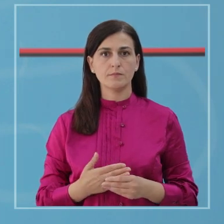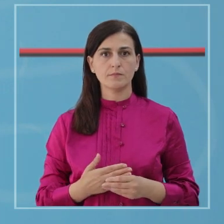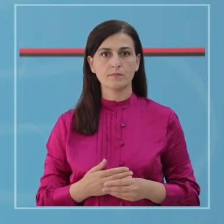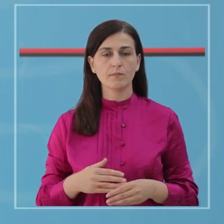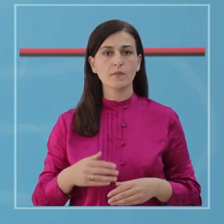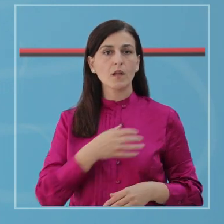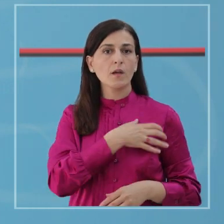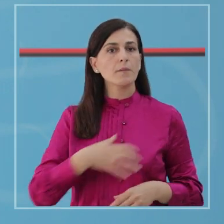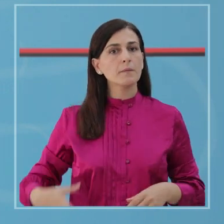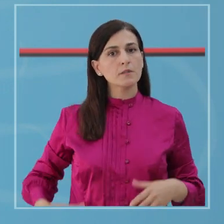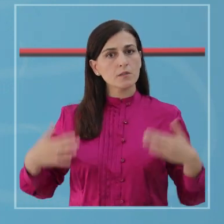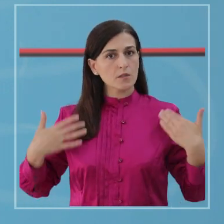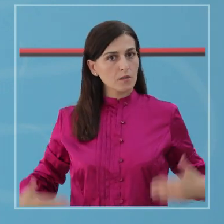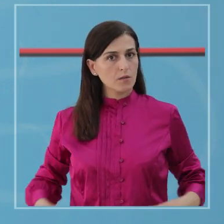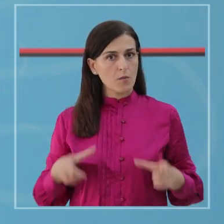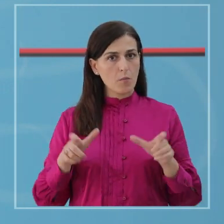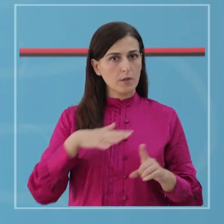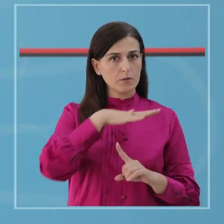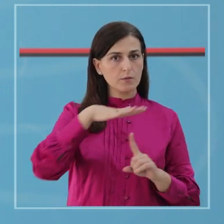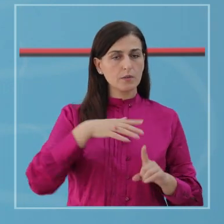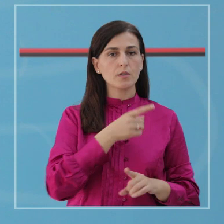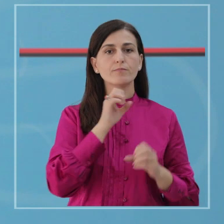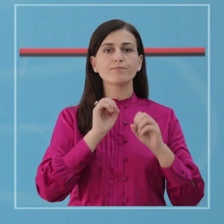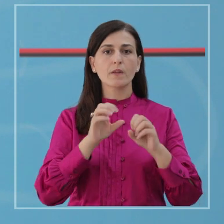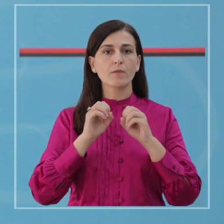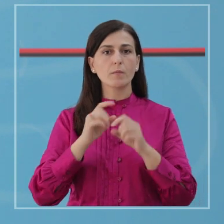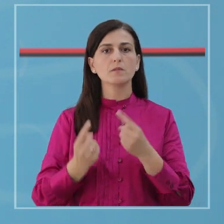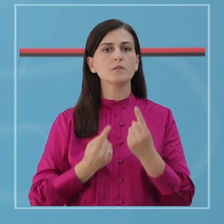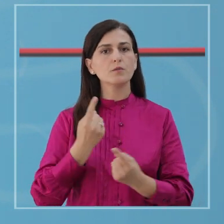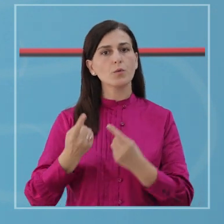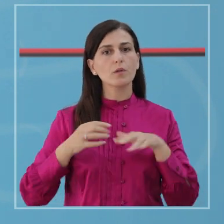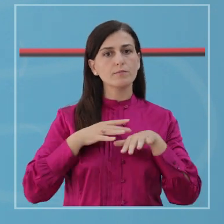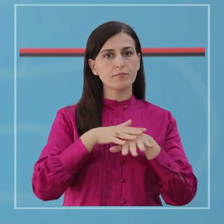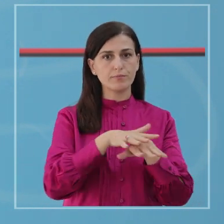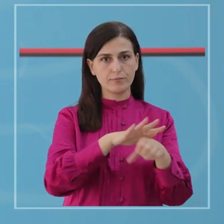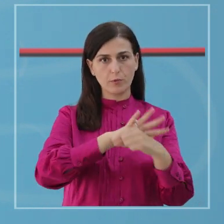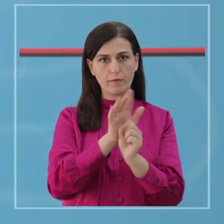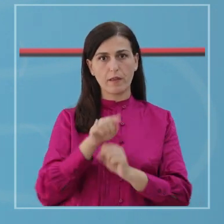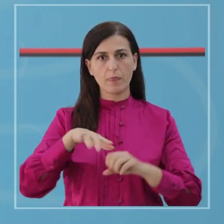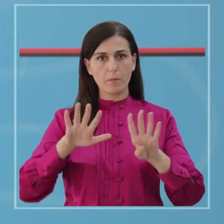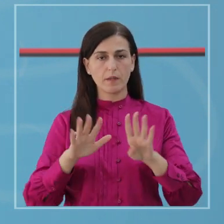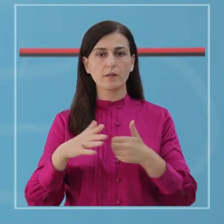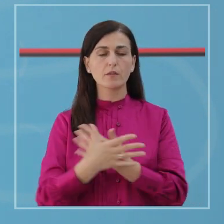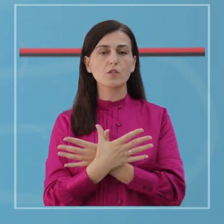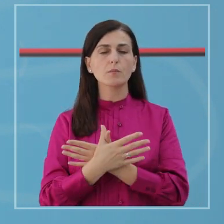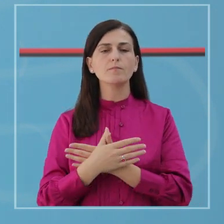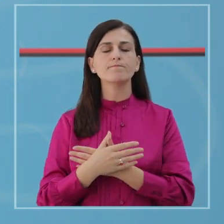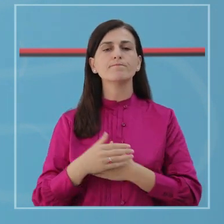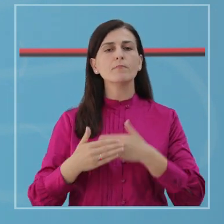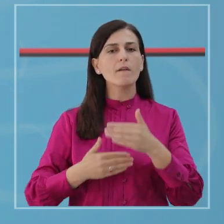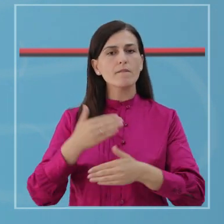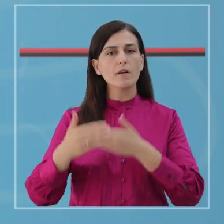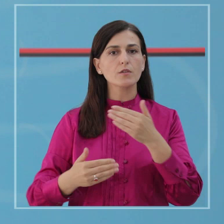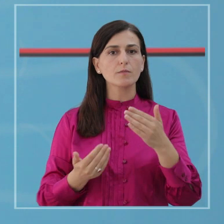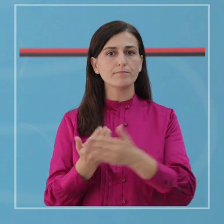Ministria e Shëndecis dhe Mbrojtje Sociale ju informon për situatën epidemiologike të COVID-19 në Shqipëri, ku vion që të kete